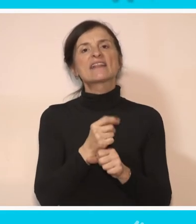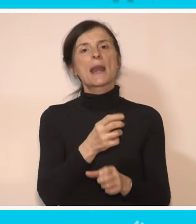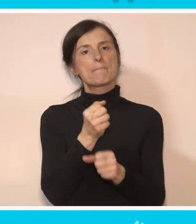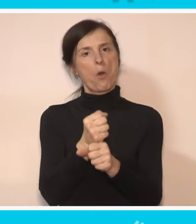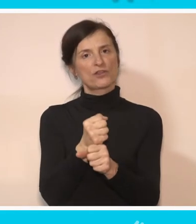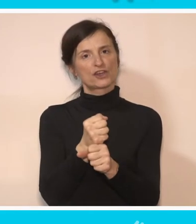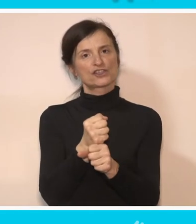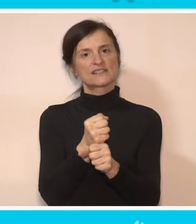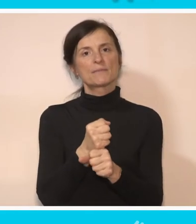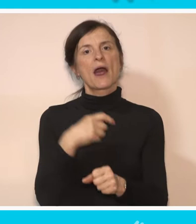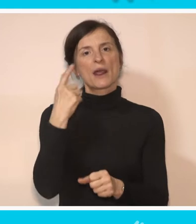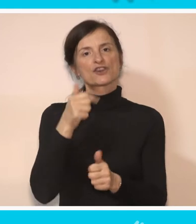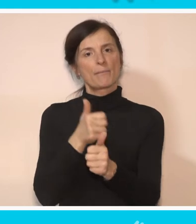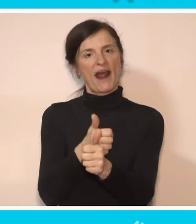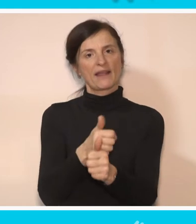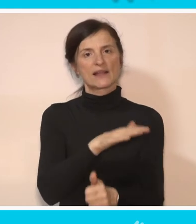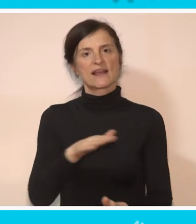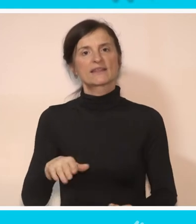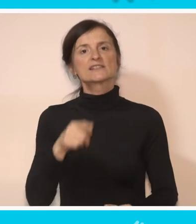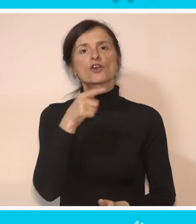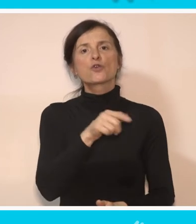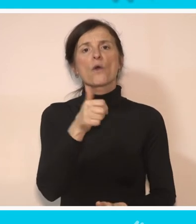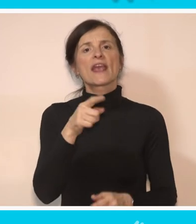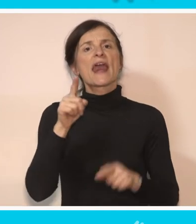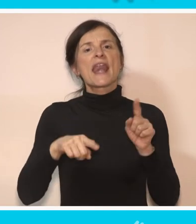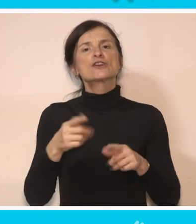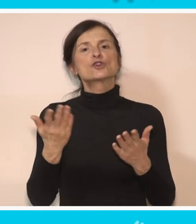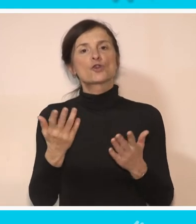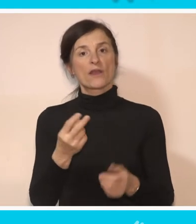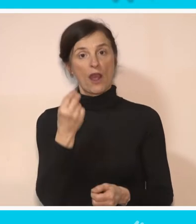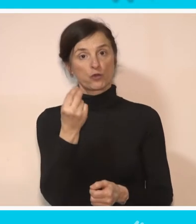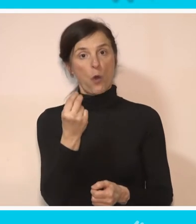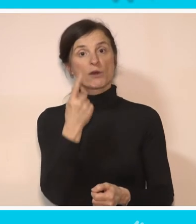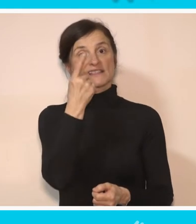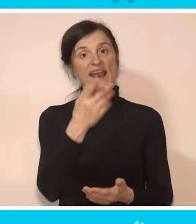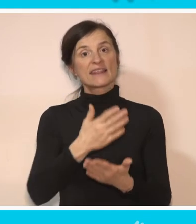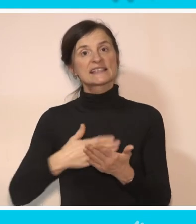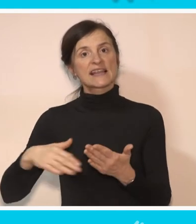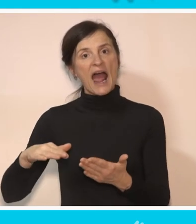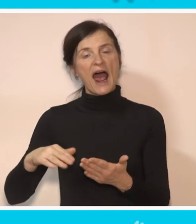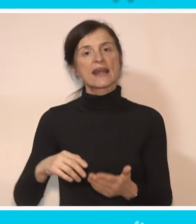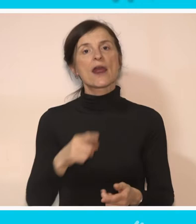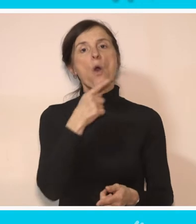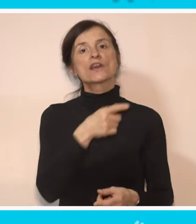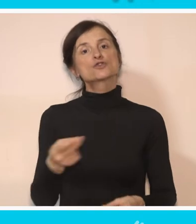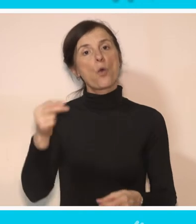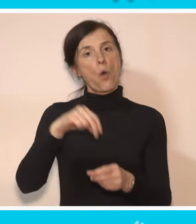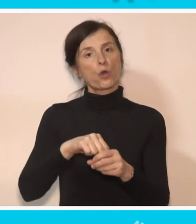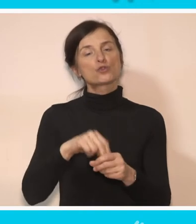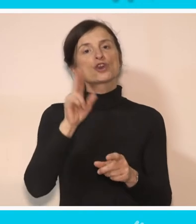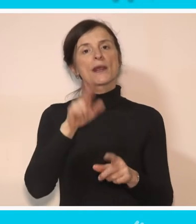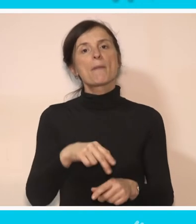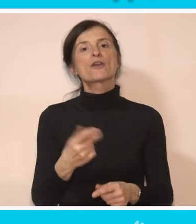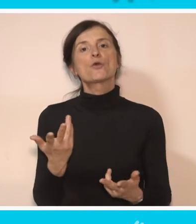podršci ličnih pratilaca deteta. I to je nešto što je dobro s jedne strane, znači oni su uključeni, imaju